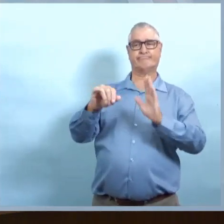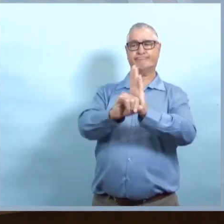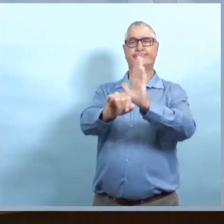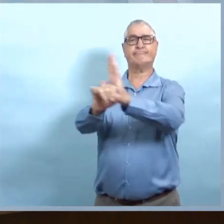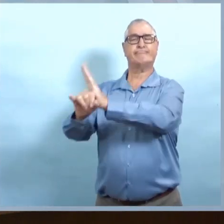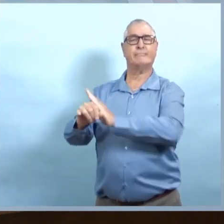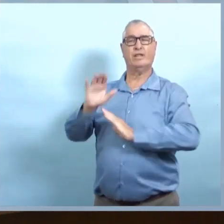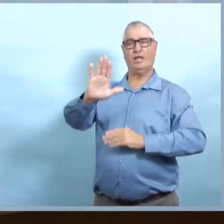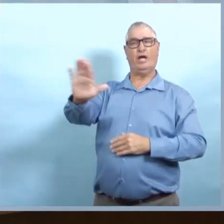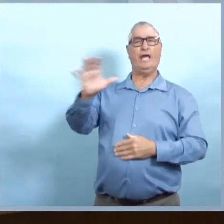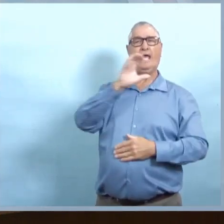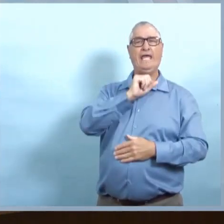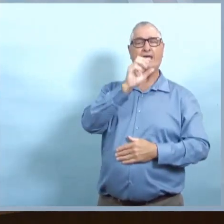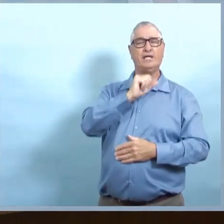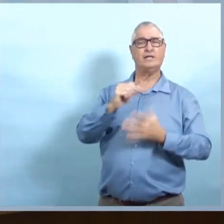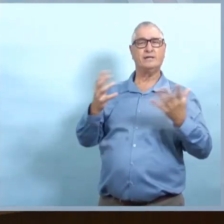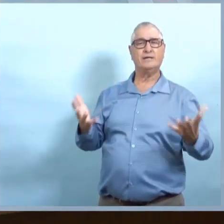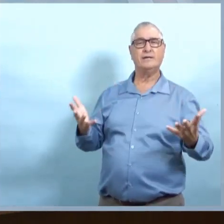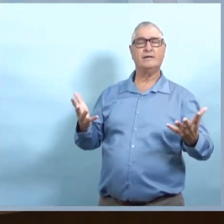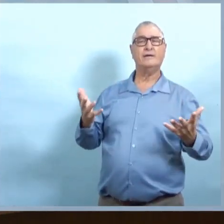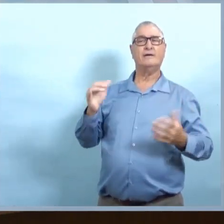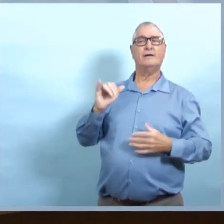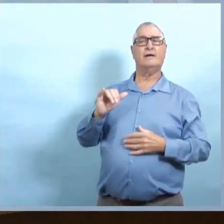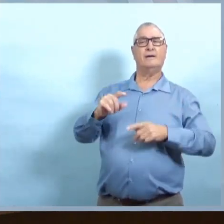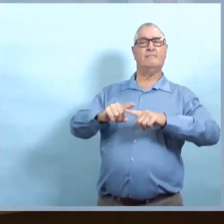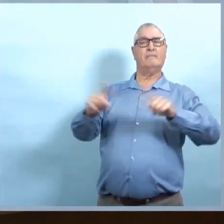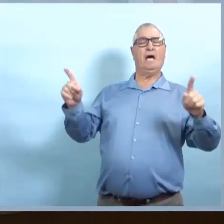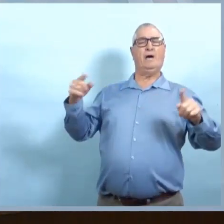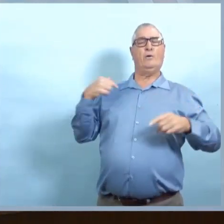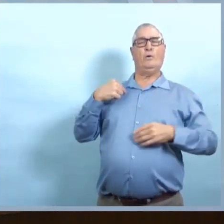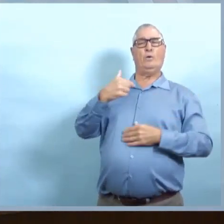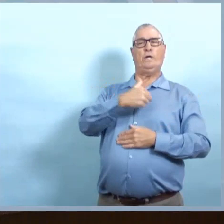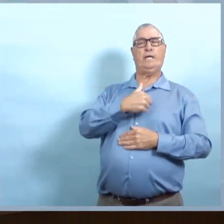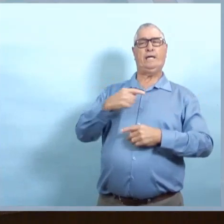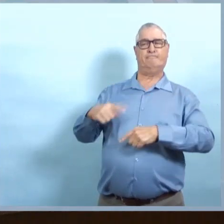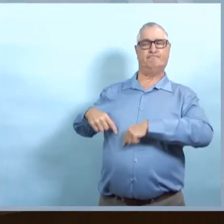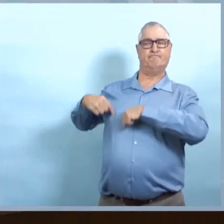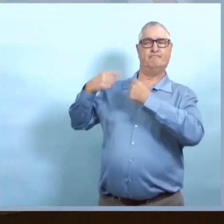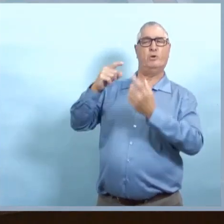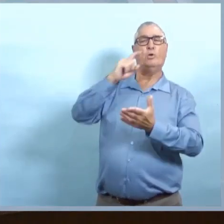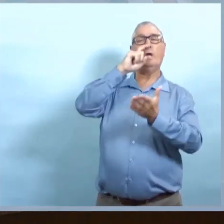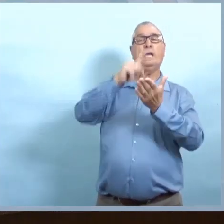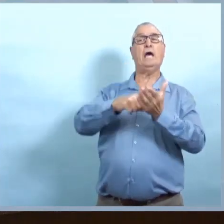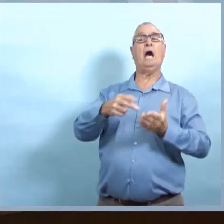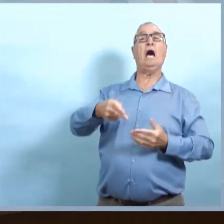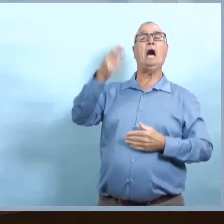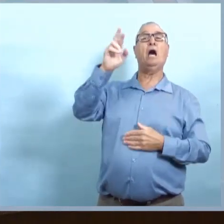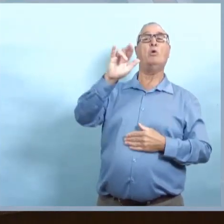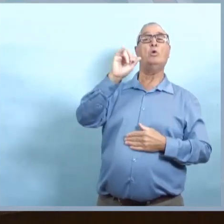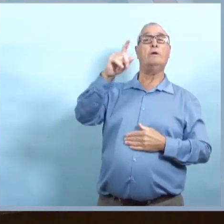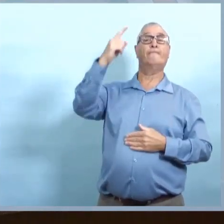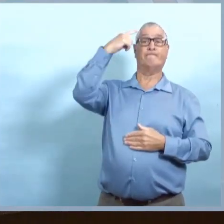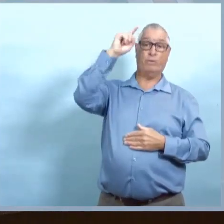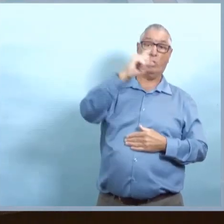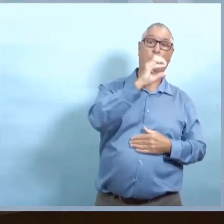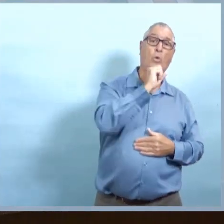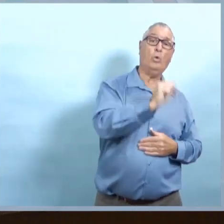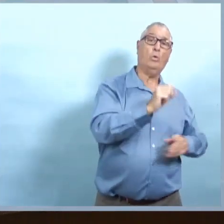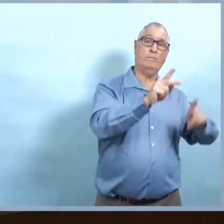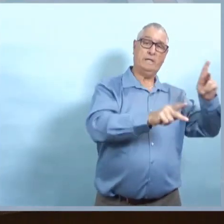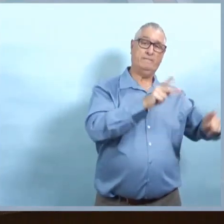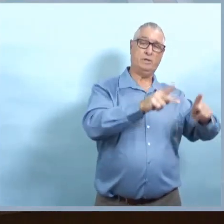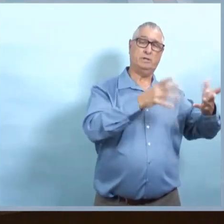des gens qui étaient à risque de perdre leur emploi étaient les jeunes dans l'industrie du service. Et quand on regarde l'épidémiologie maintenant, est-ce que